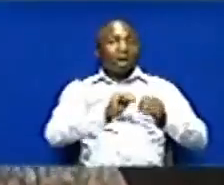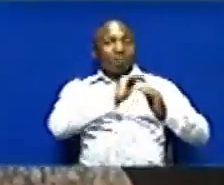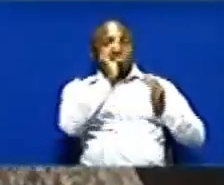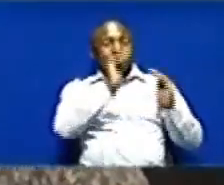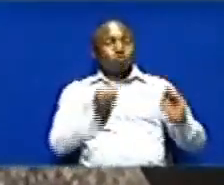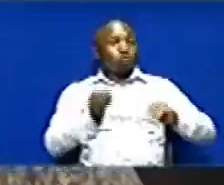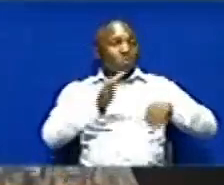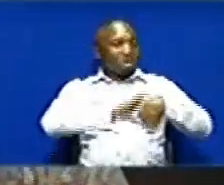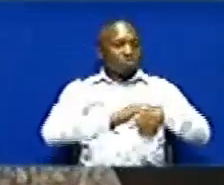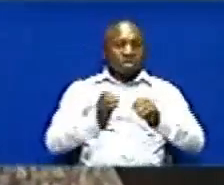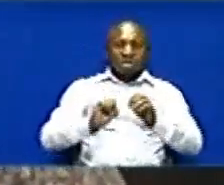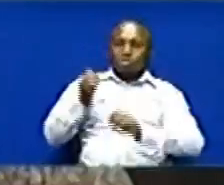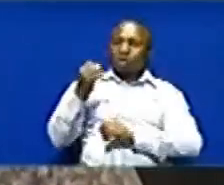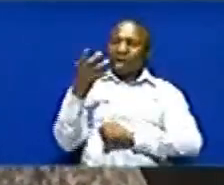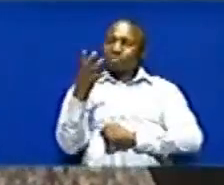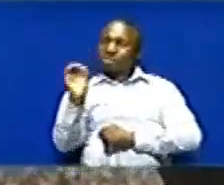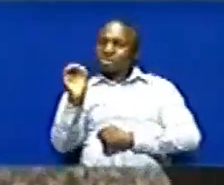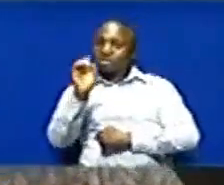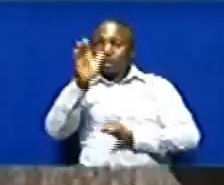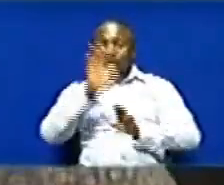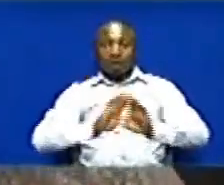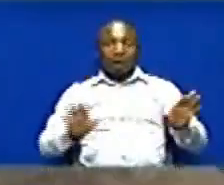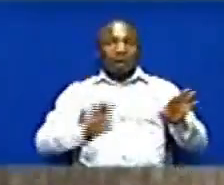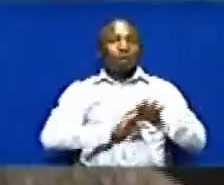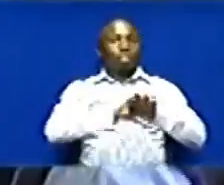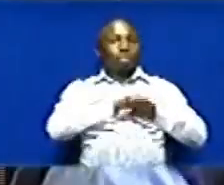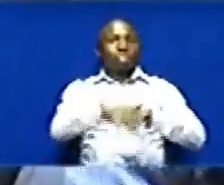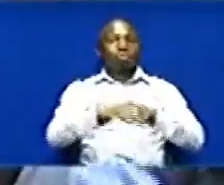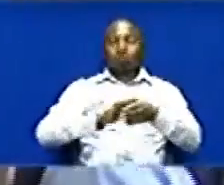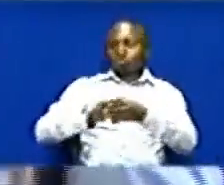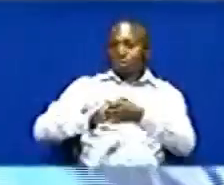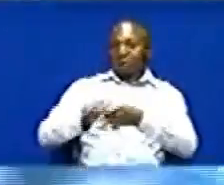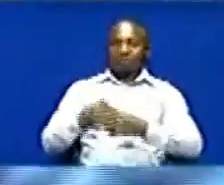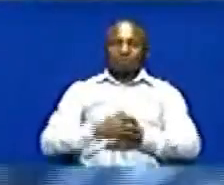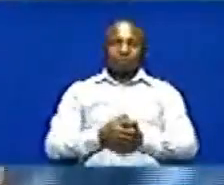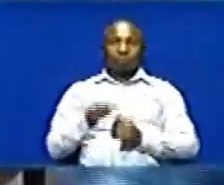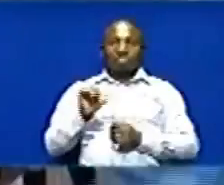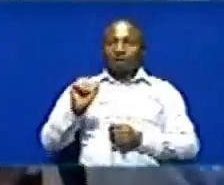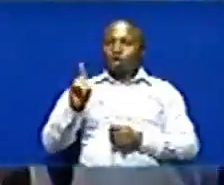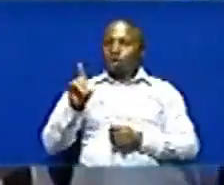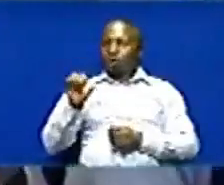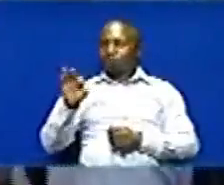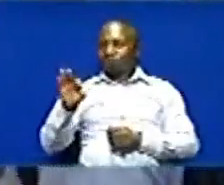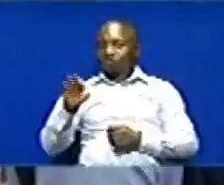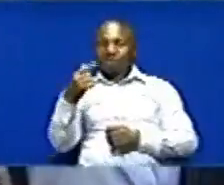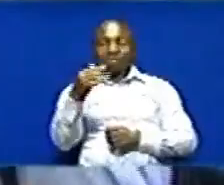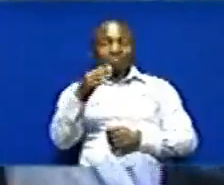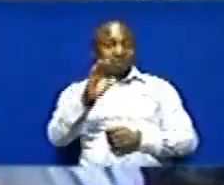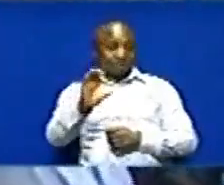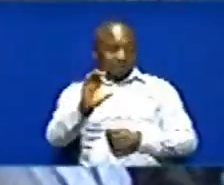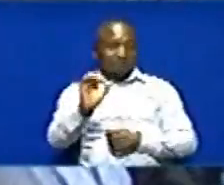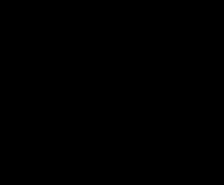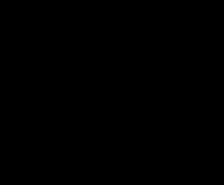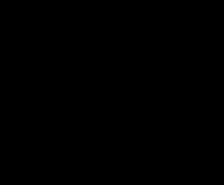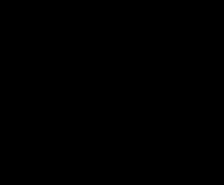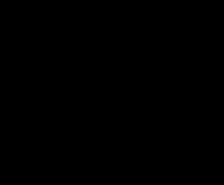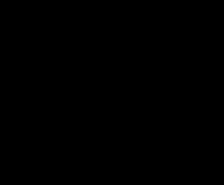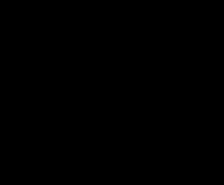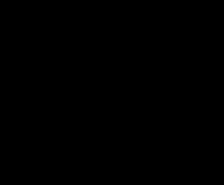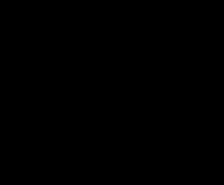chini ya milioni amsini Ambazo tumezitumia Adolf Mbata TBC Make